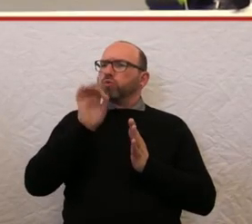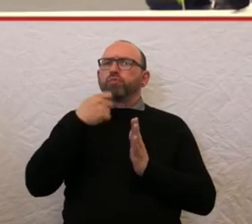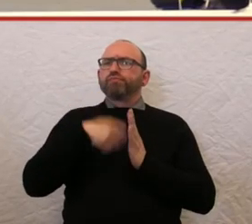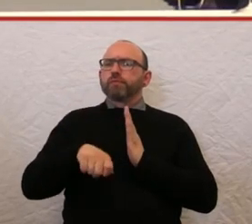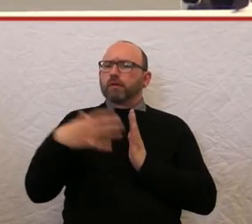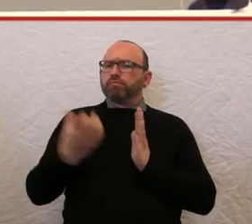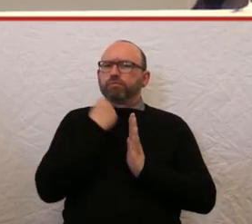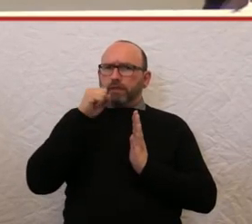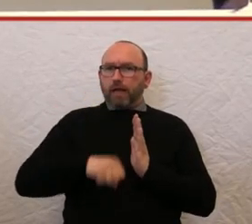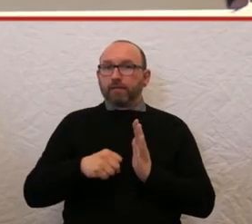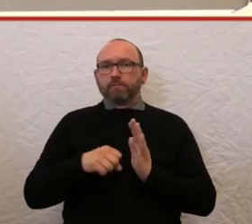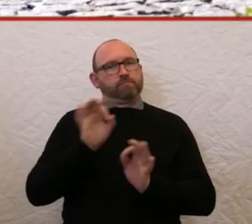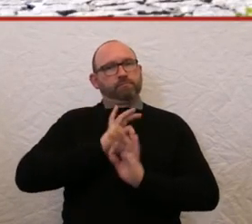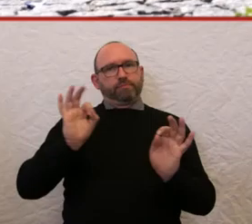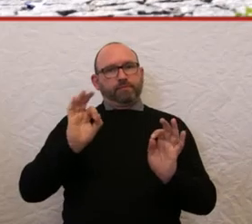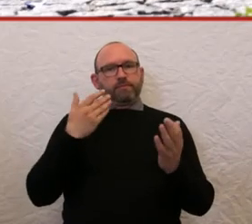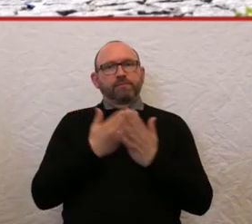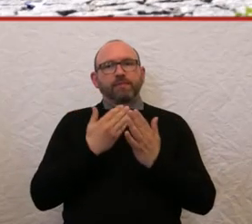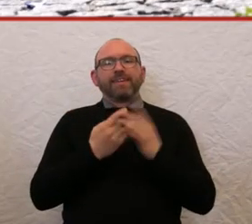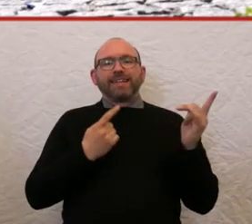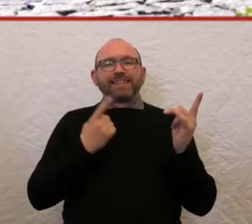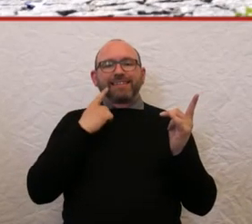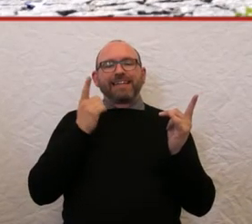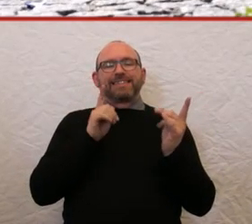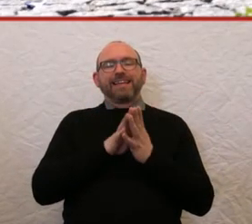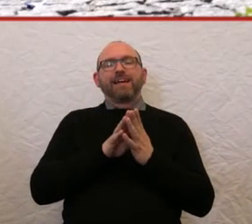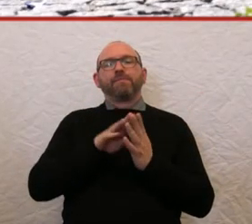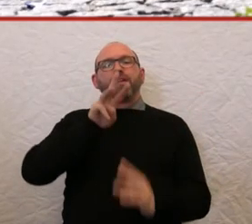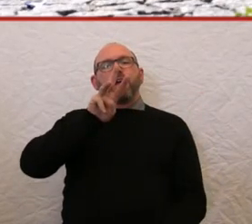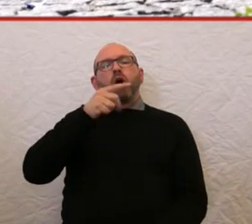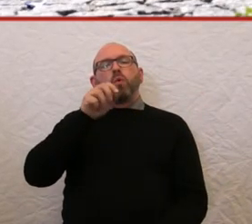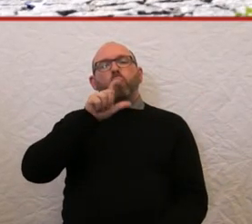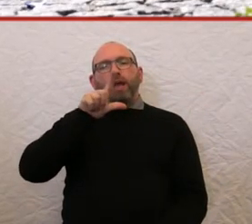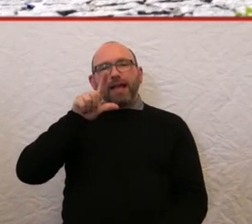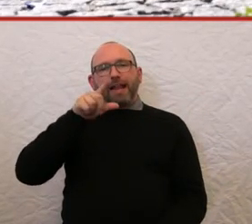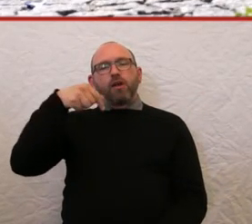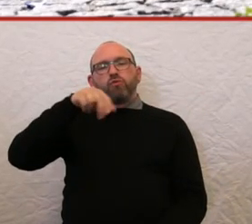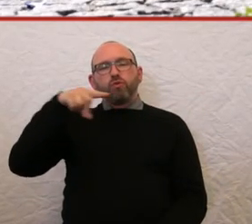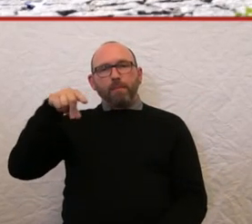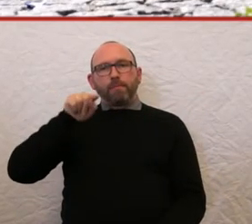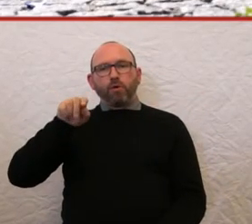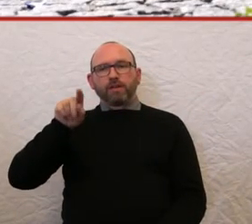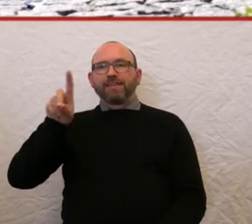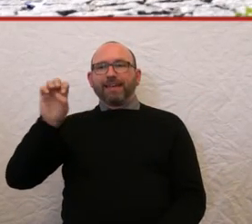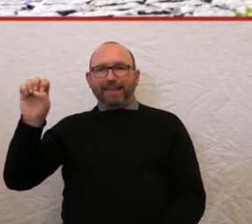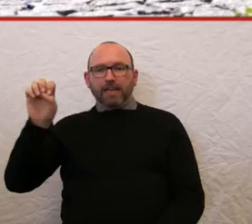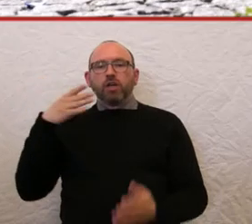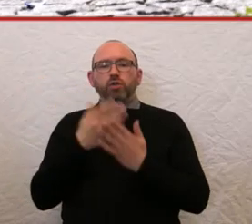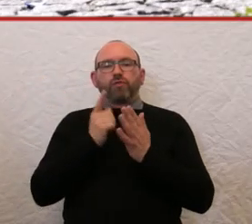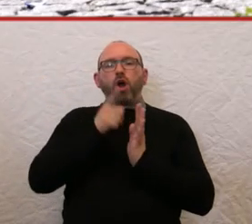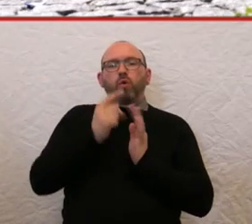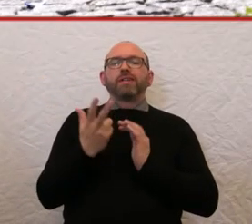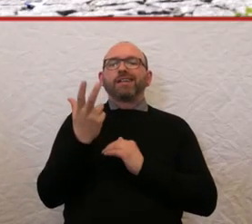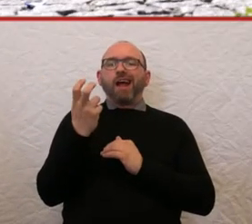das Projekt gestartet, wheelramp.de, wo wir, sagen wir, für 180 Euro, es jedem Bäcker,